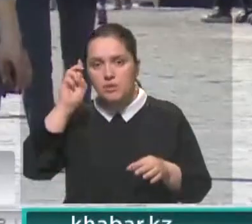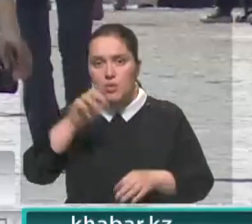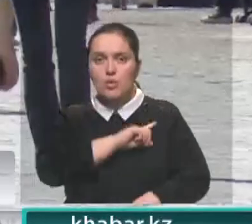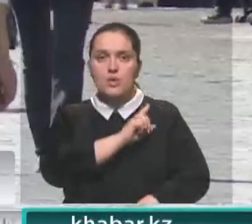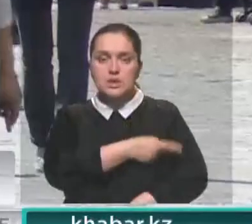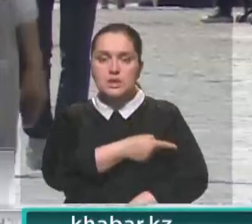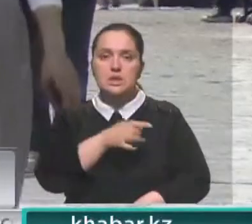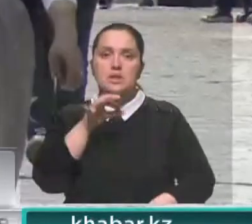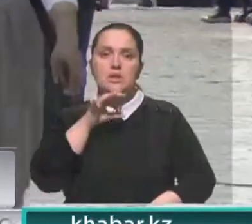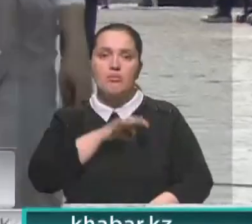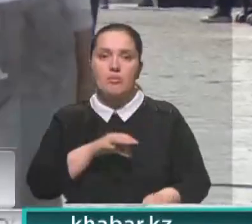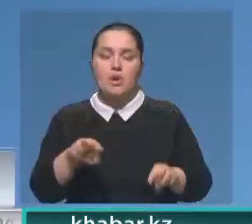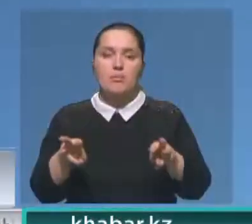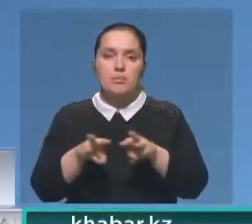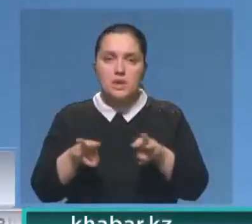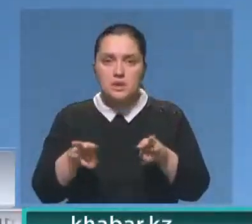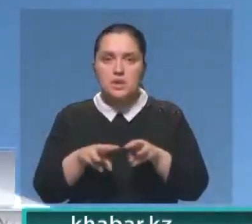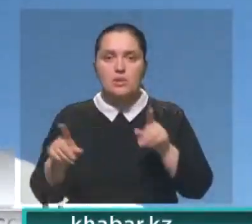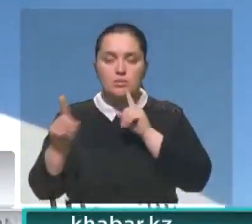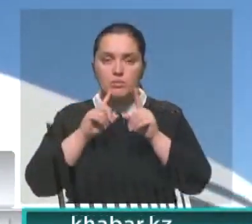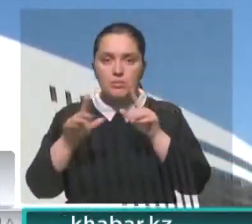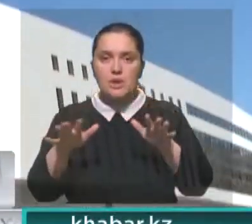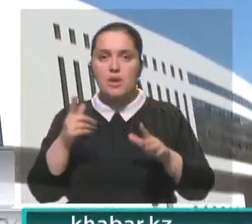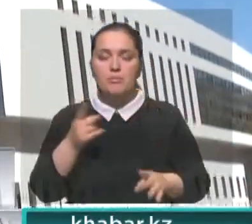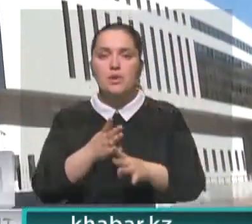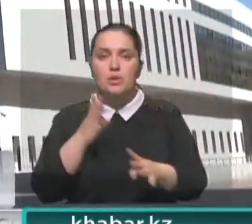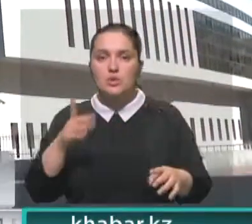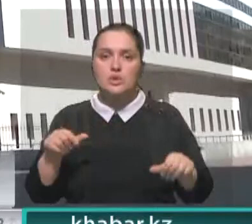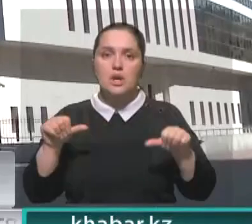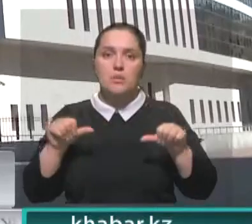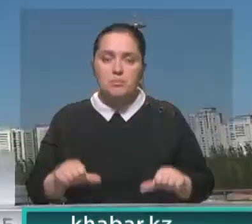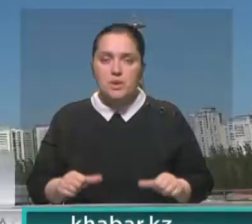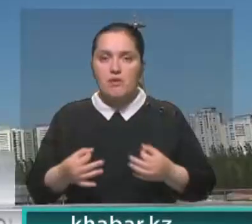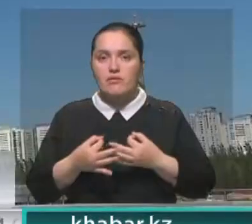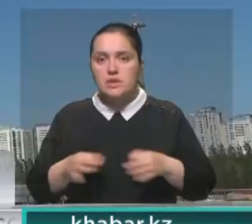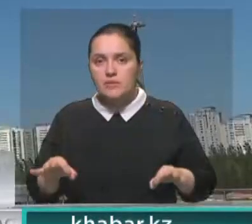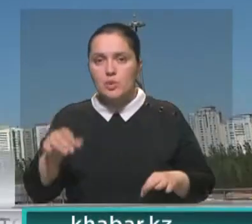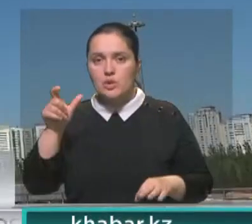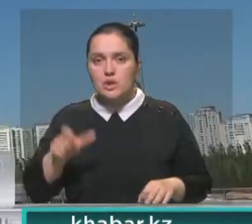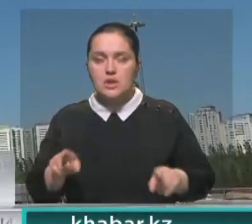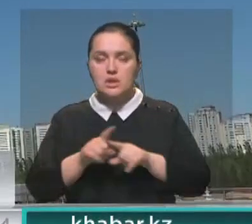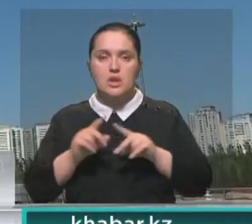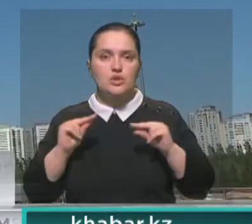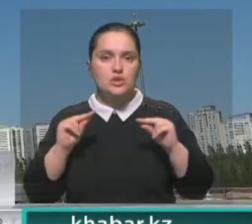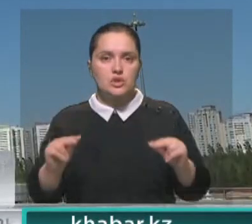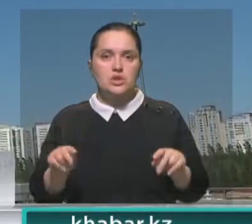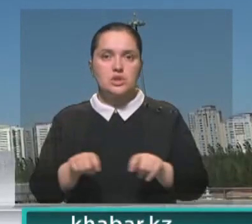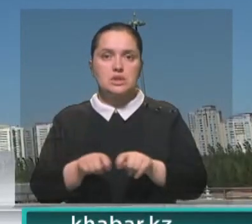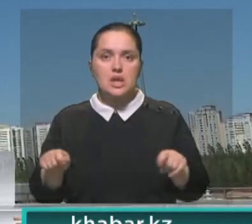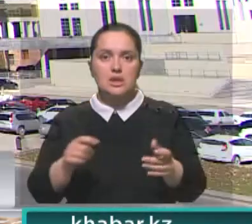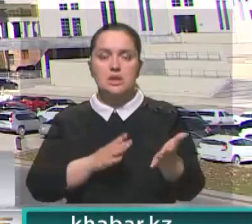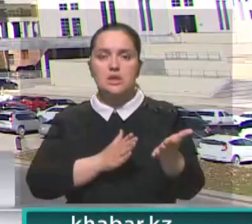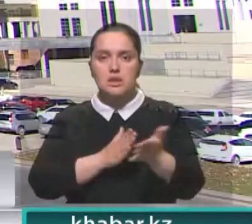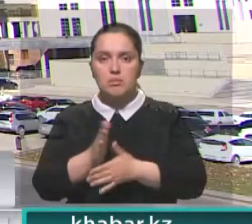демократизация страны и усиление эффективности работы правительства и парламента. В приоритете права и свободы человека, а также